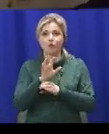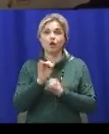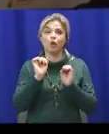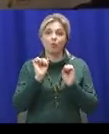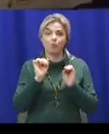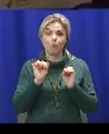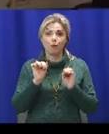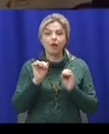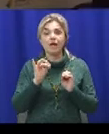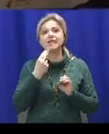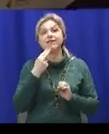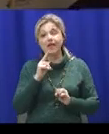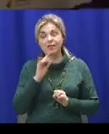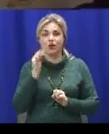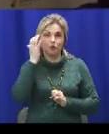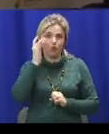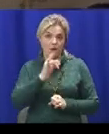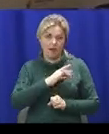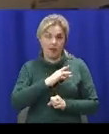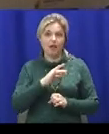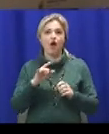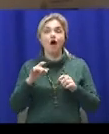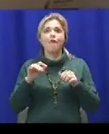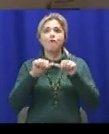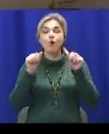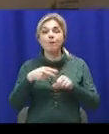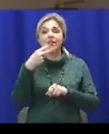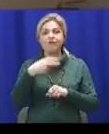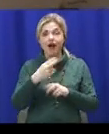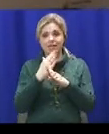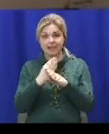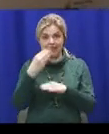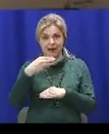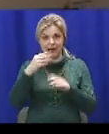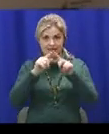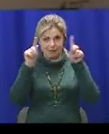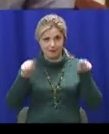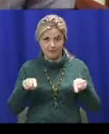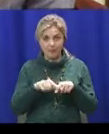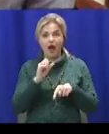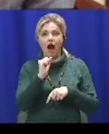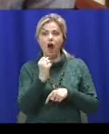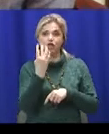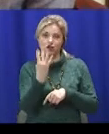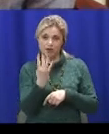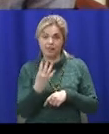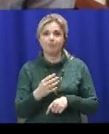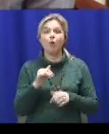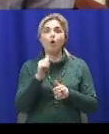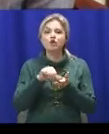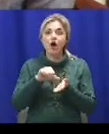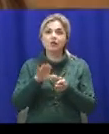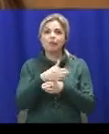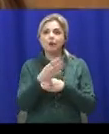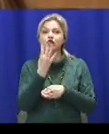подати як кольорову, так і чорно-білу. В форматі 20х30, а на 4. Учасники поділяються на 4